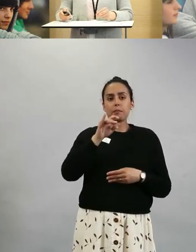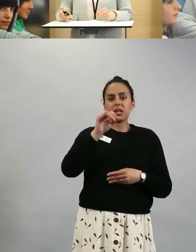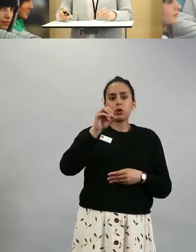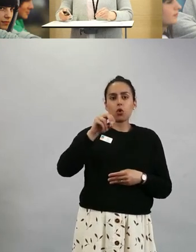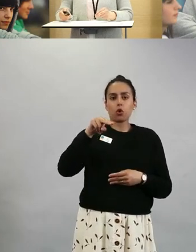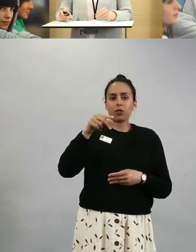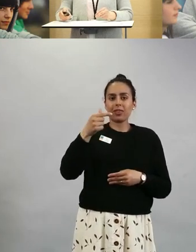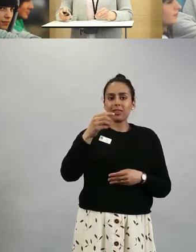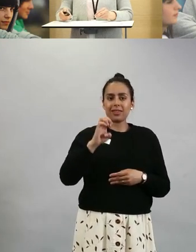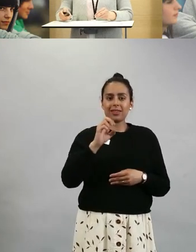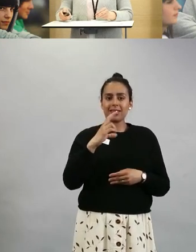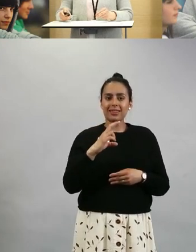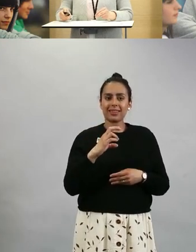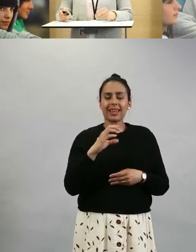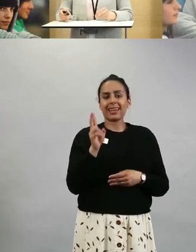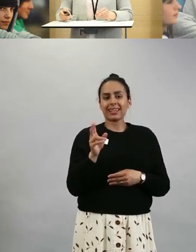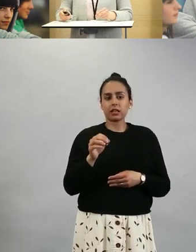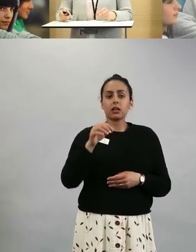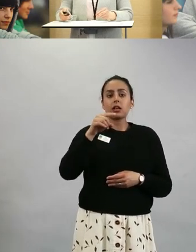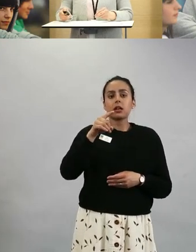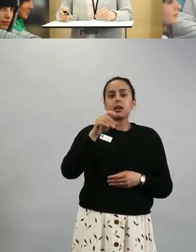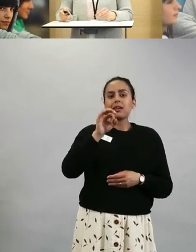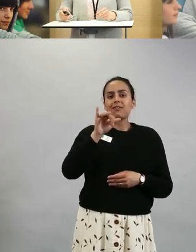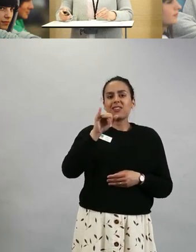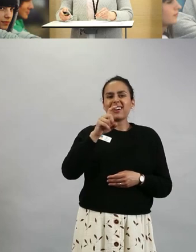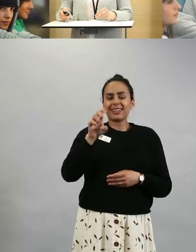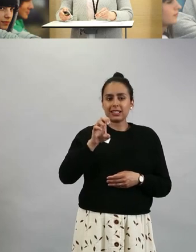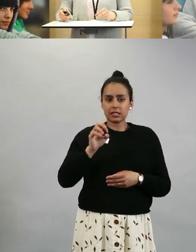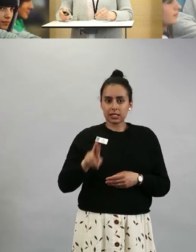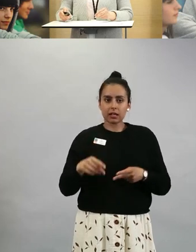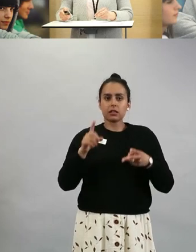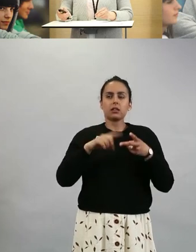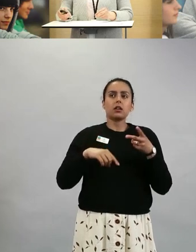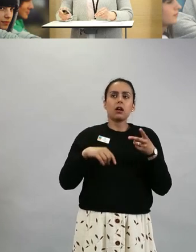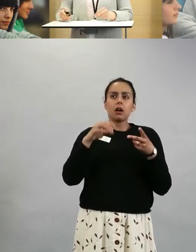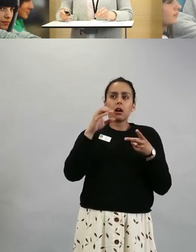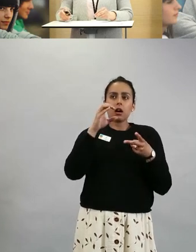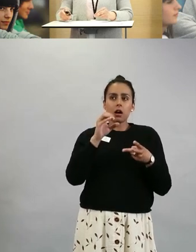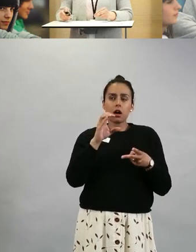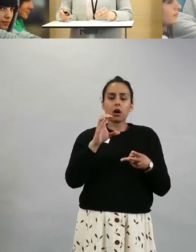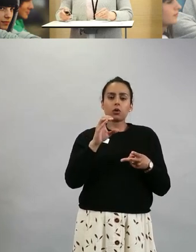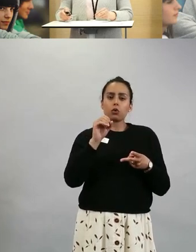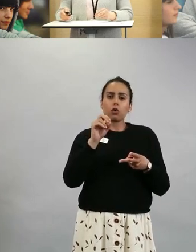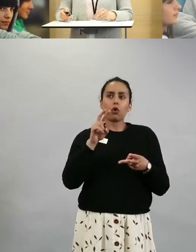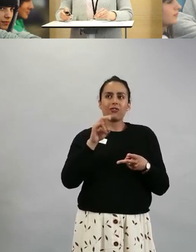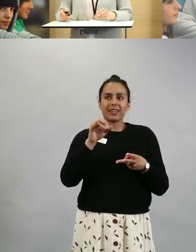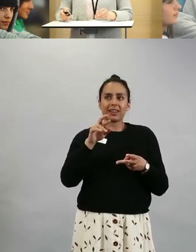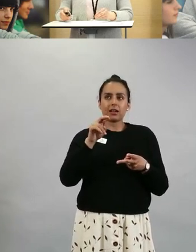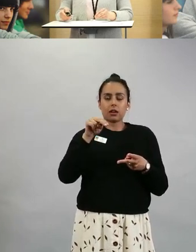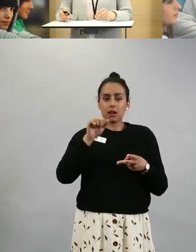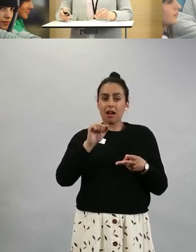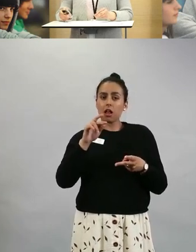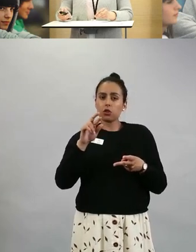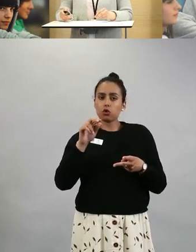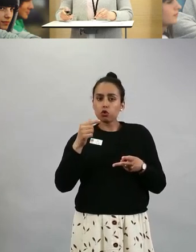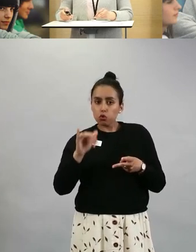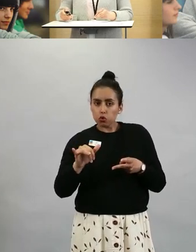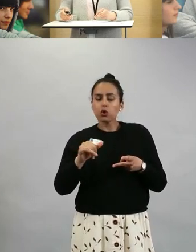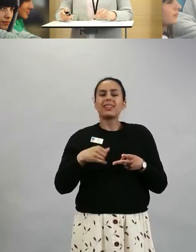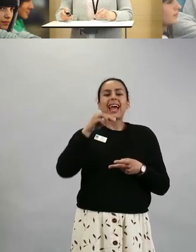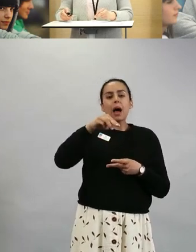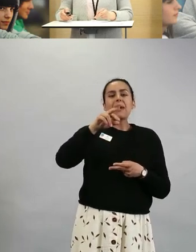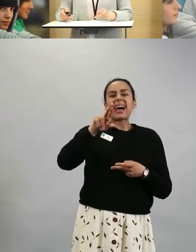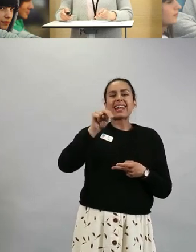Comirnaty ja Moderna-rokote ovat näitä mRNA-rokotteita hyvin samankaltaisia. Ne annetaan